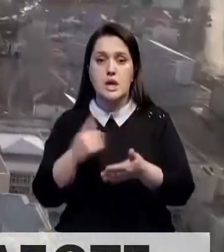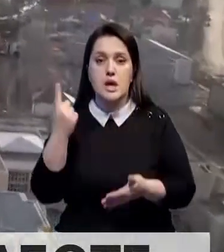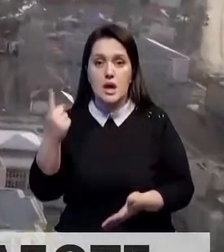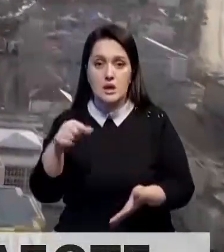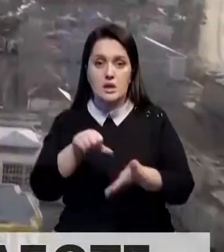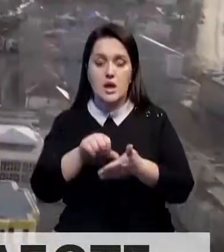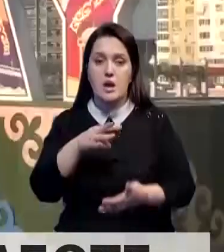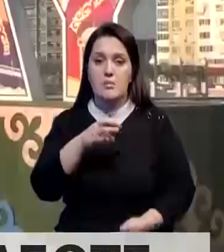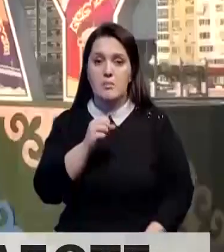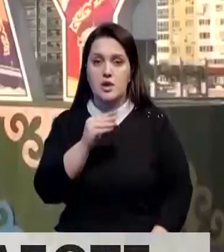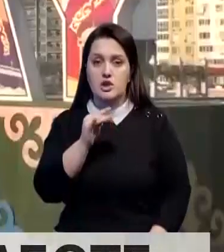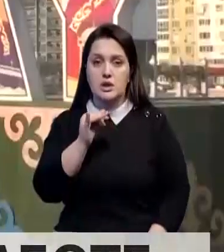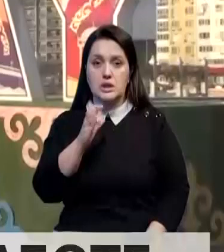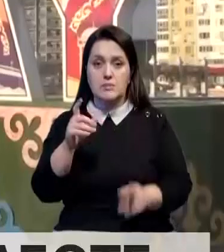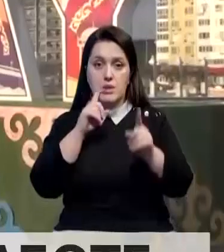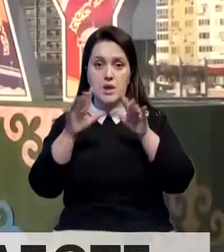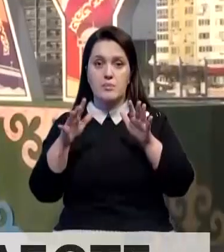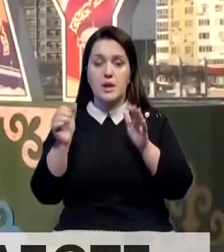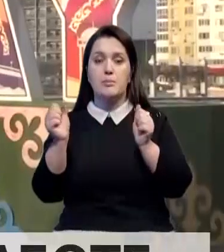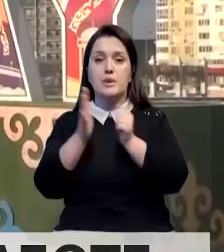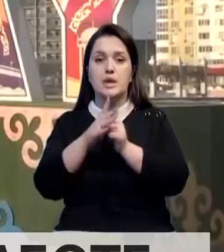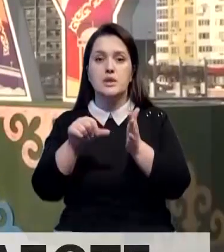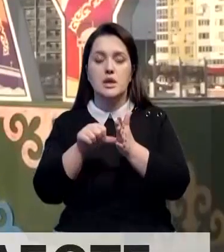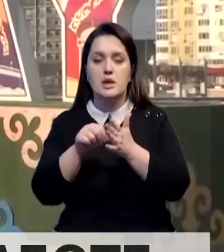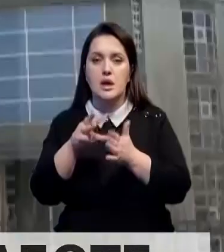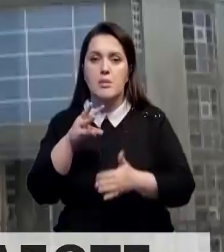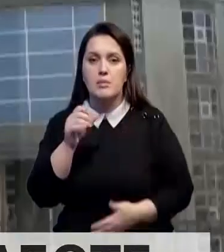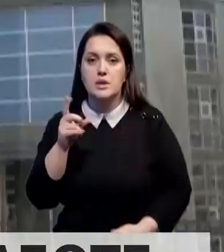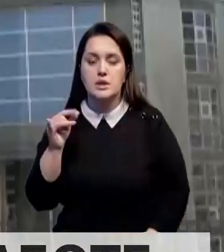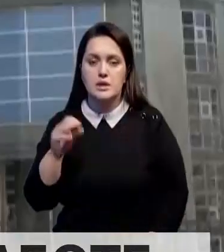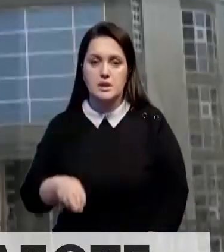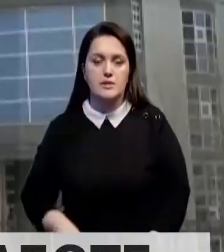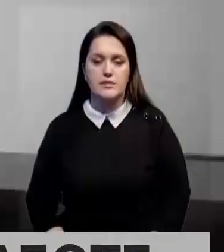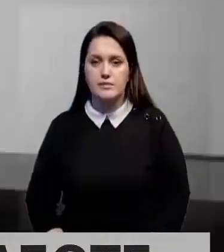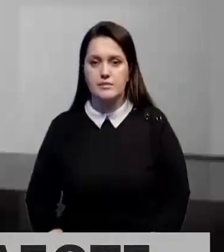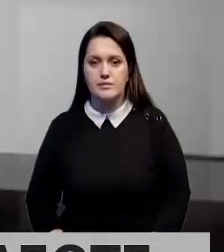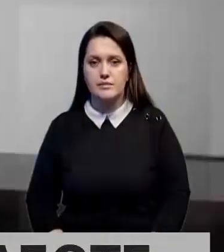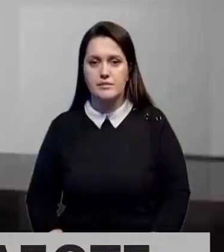зарегистрированы один кандидат в Мужили из парламента и 15 кандидатов в Маслихаты.